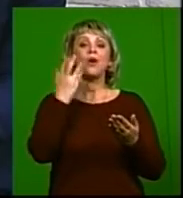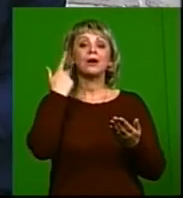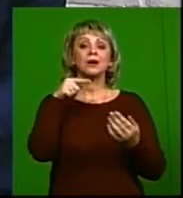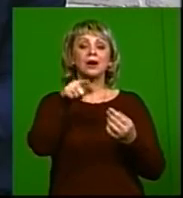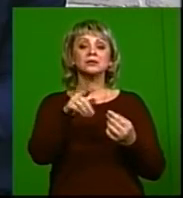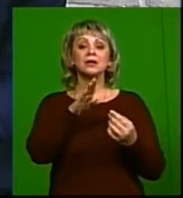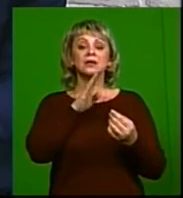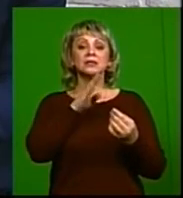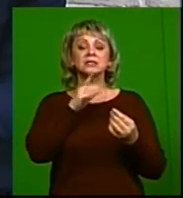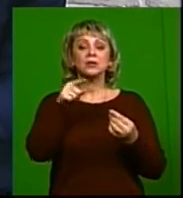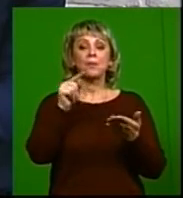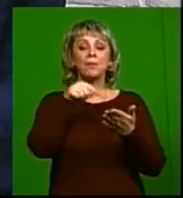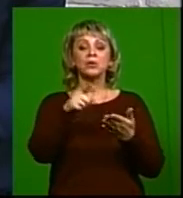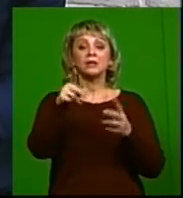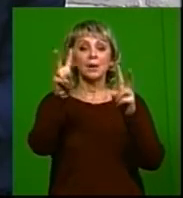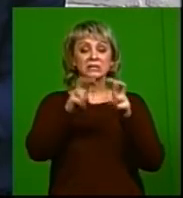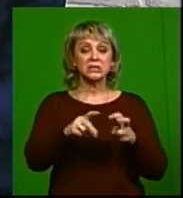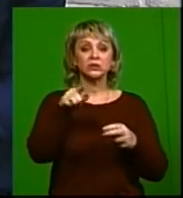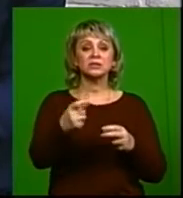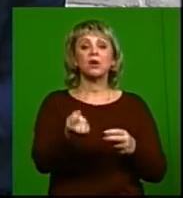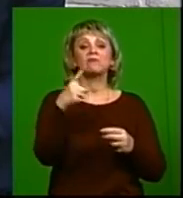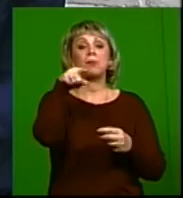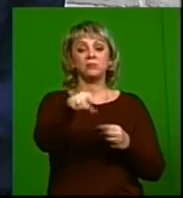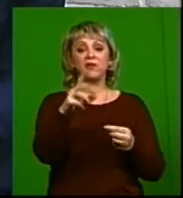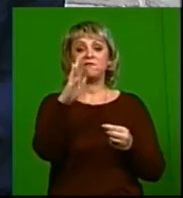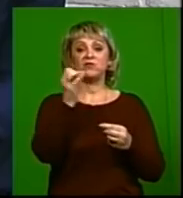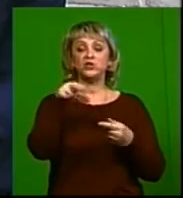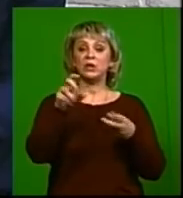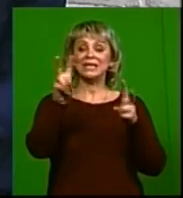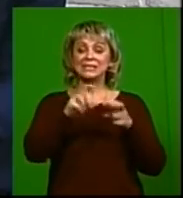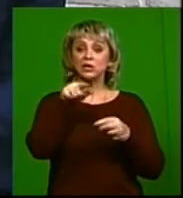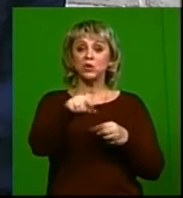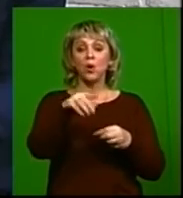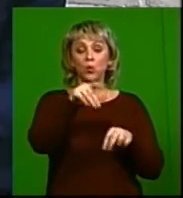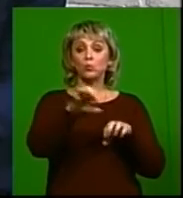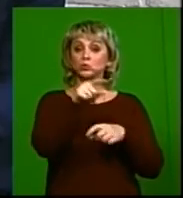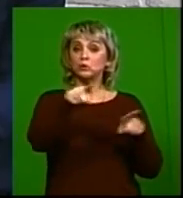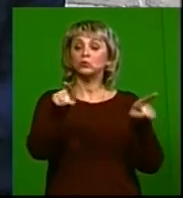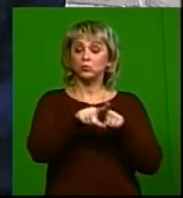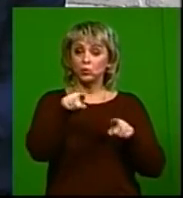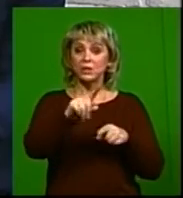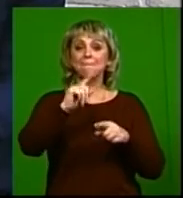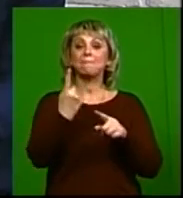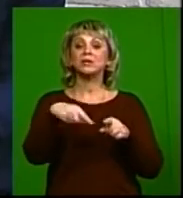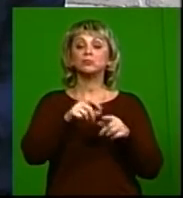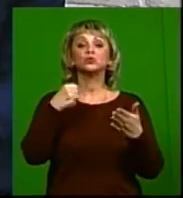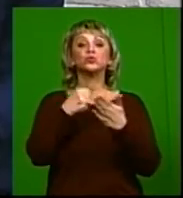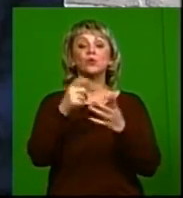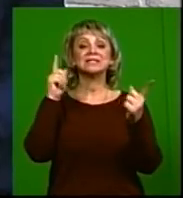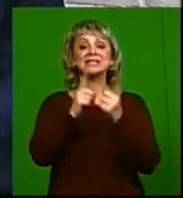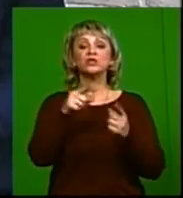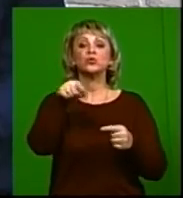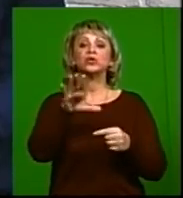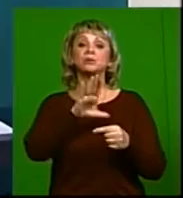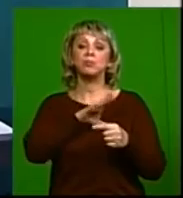у девушки наступала беременность, она обследовалась и выявлялась ВИЧ-инфекция. Потом обследовали её супруга, ВИЧ-инфекция. Потому что до встречи у них